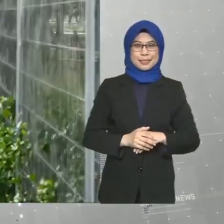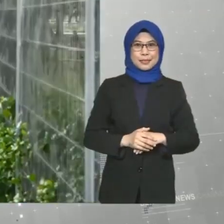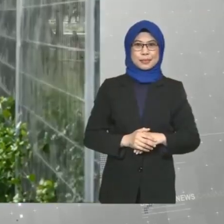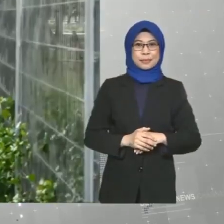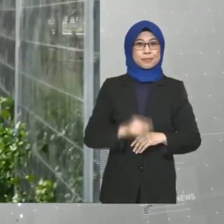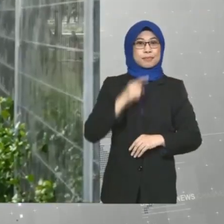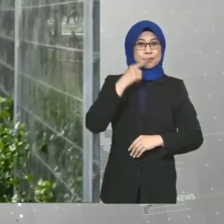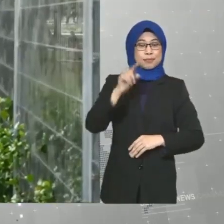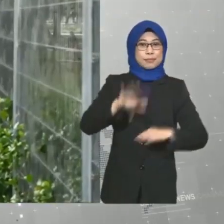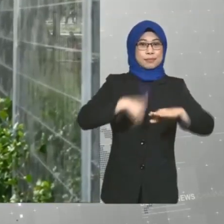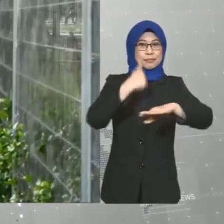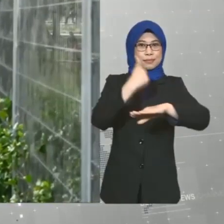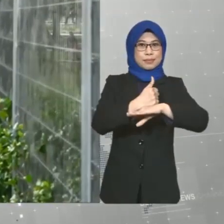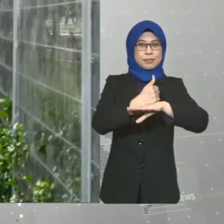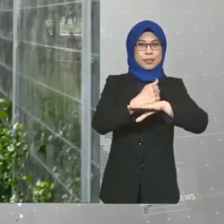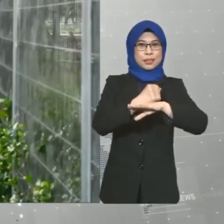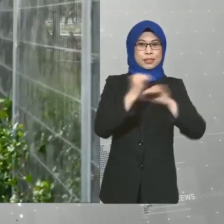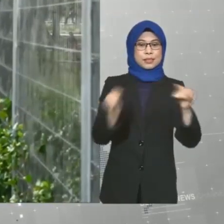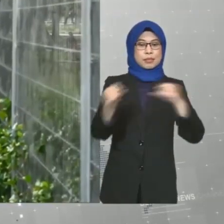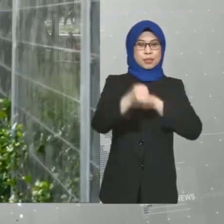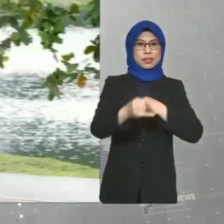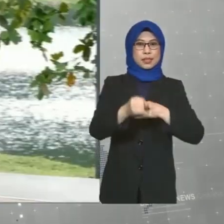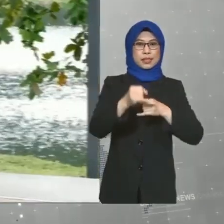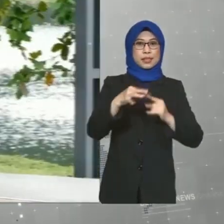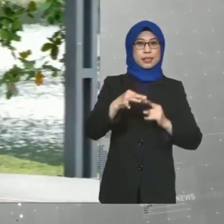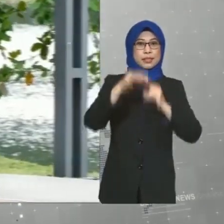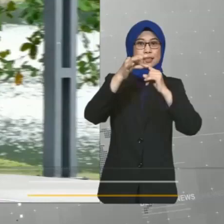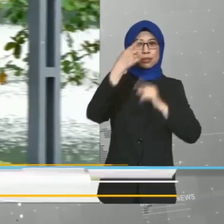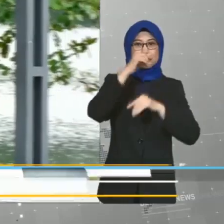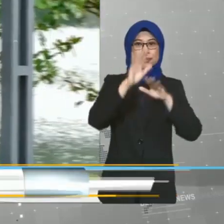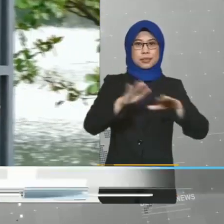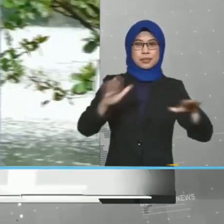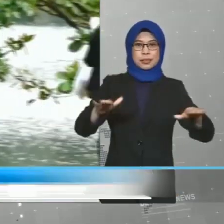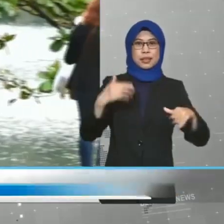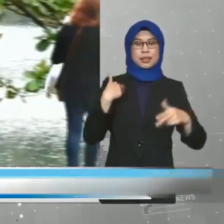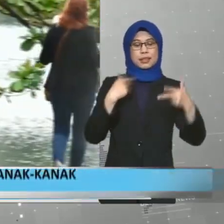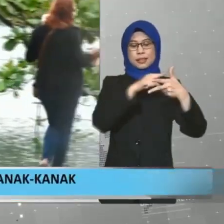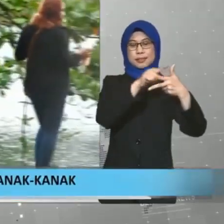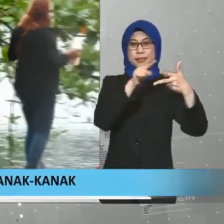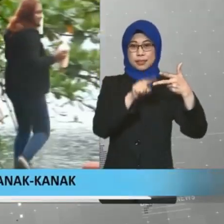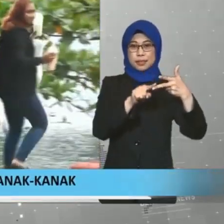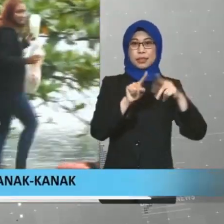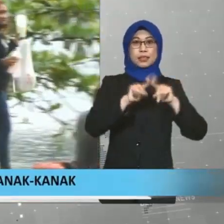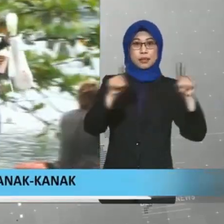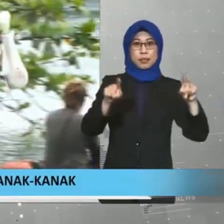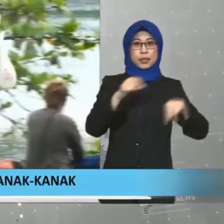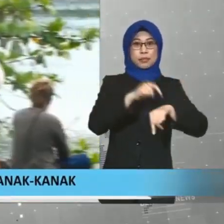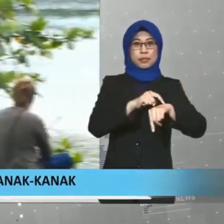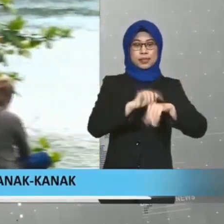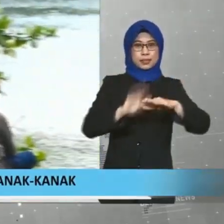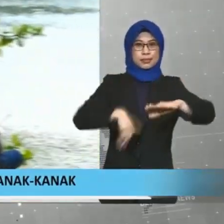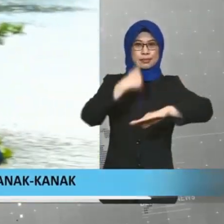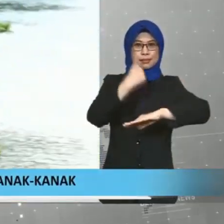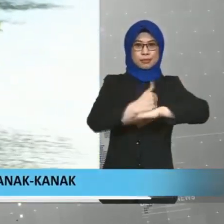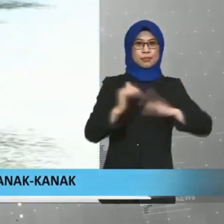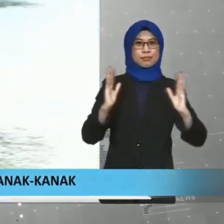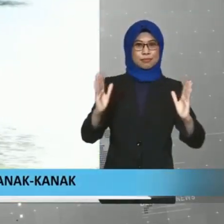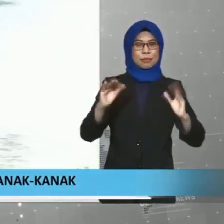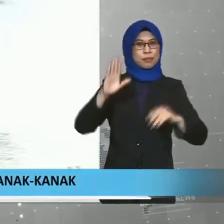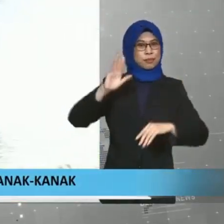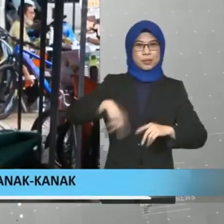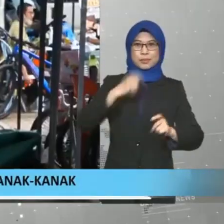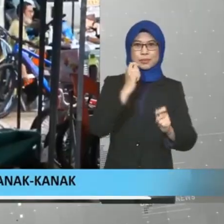Menurutnya, penubuhan jabatan khusus untuk kanak-kanak itu akan melalui tiga fasa. Namun tempoh ia ditubuhkan masih belum